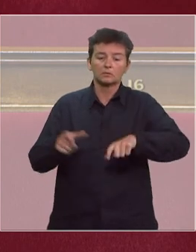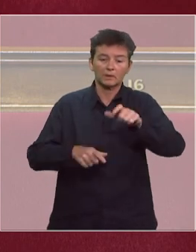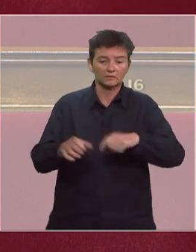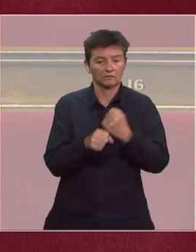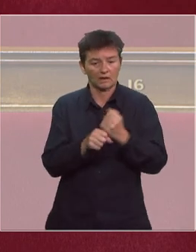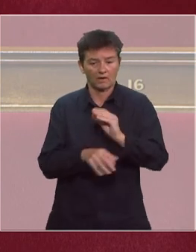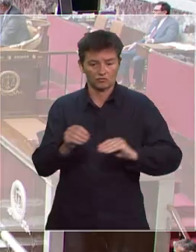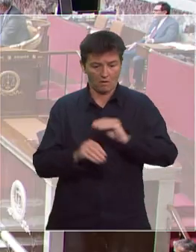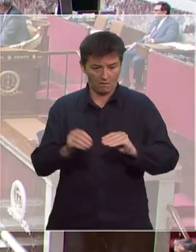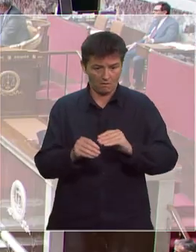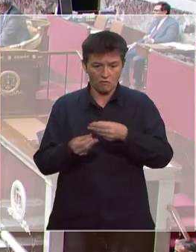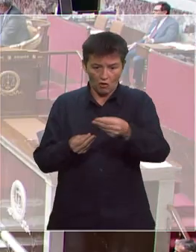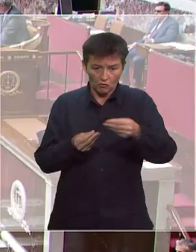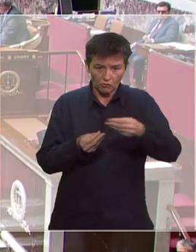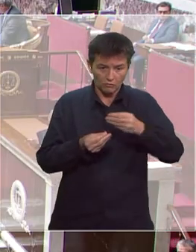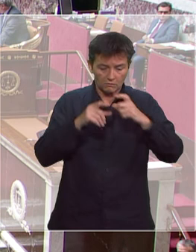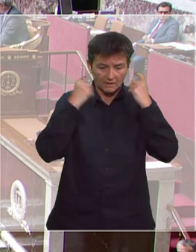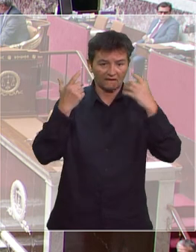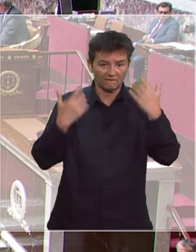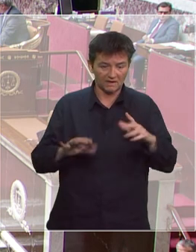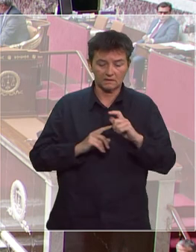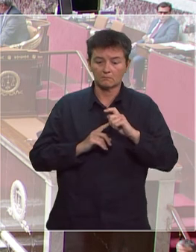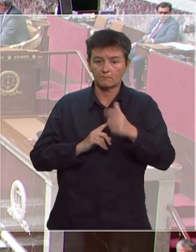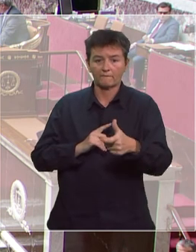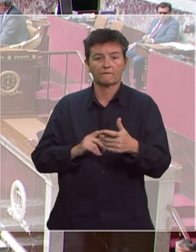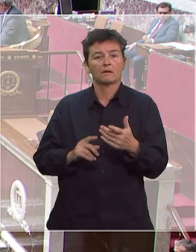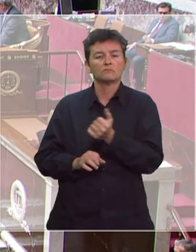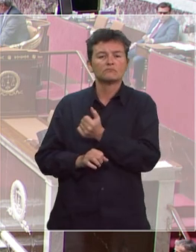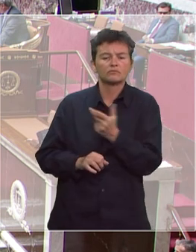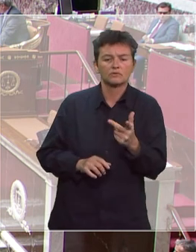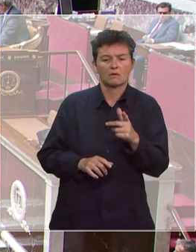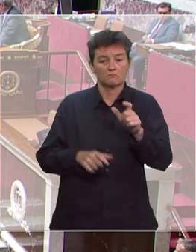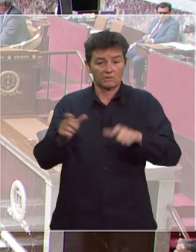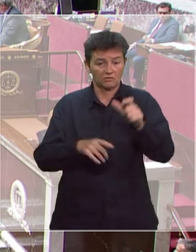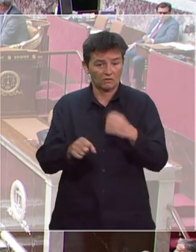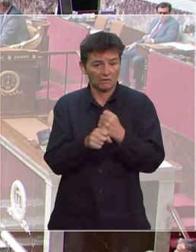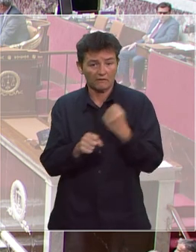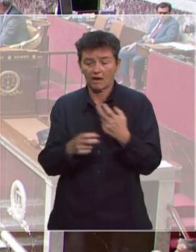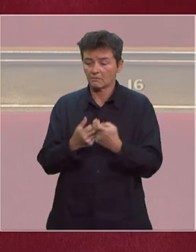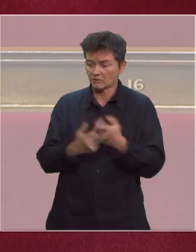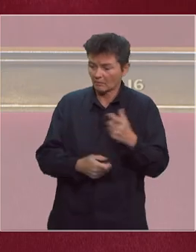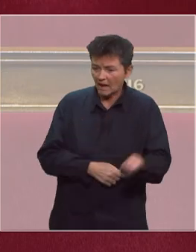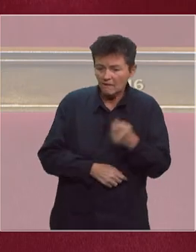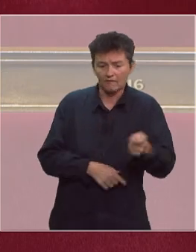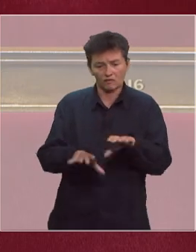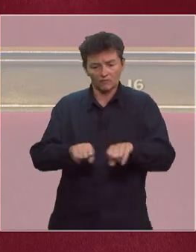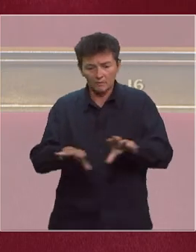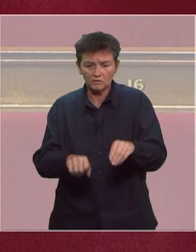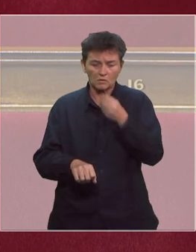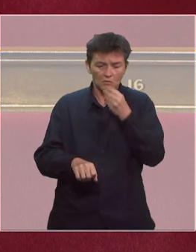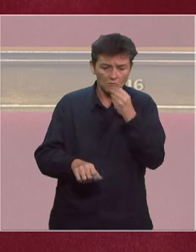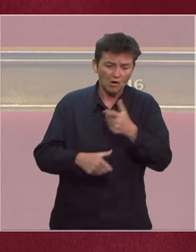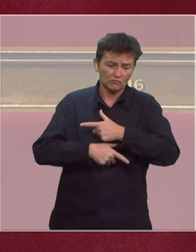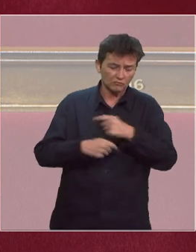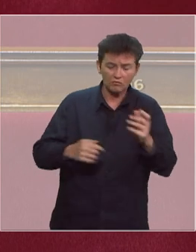soignants servis, comment comptez-vous aider les innombrables professionnels de l'élevage, de l'agroalimentaire, de la distribution, du